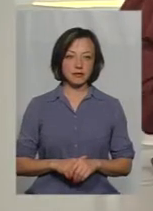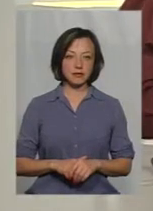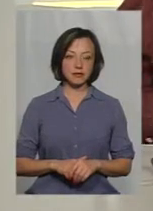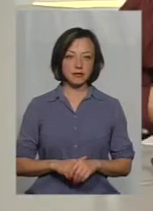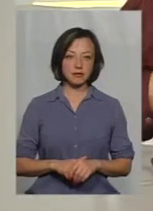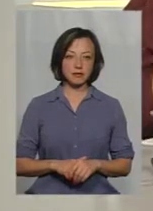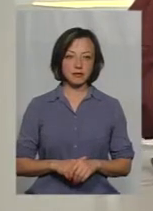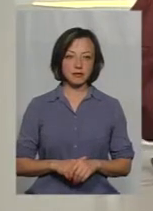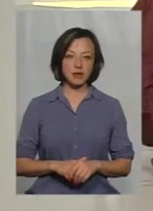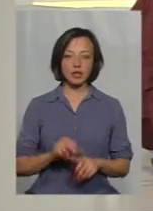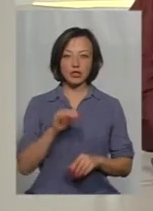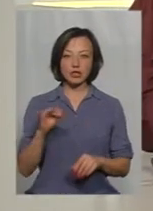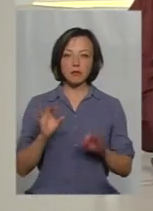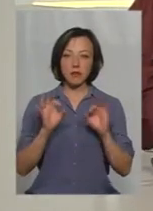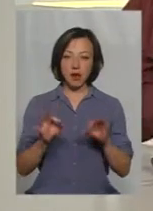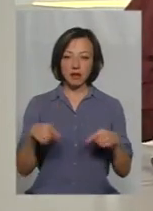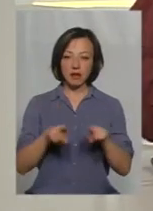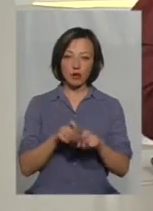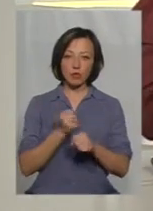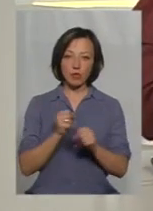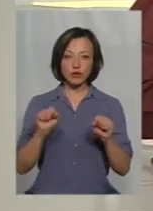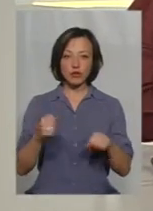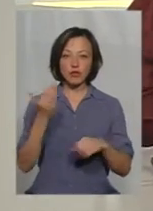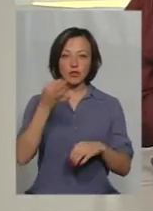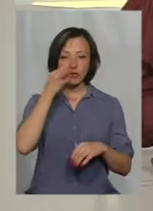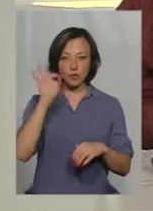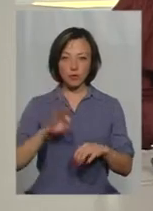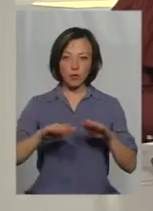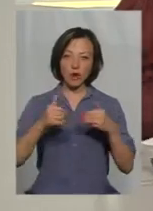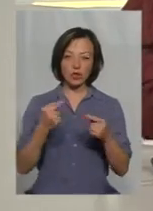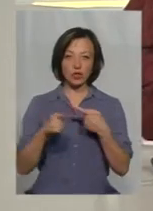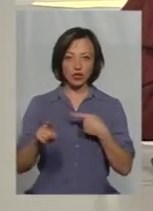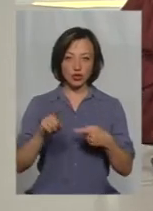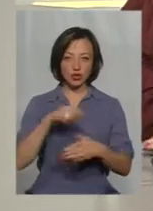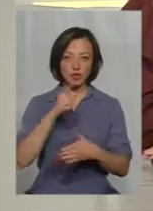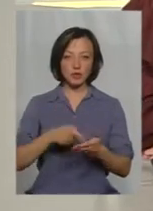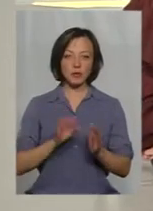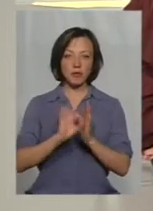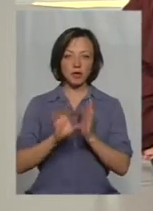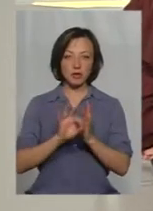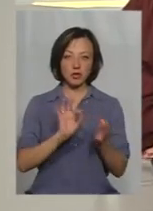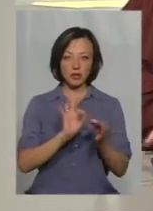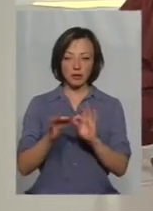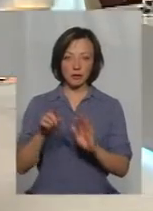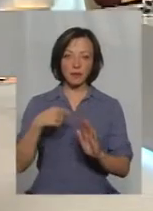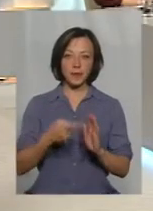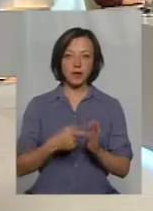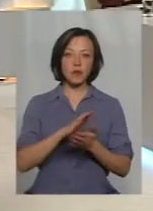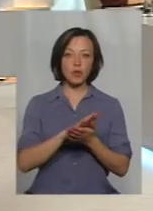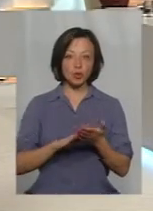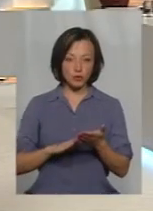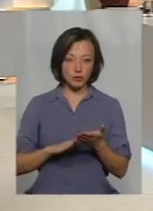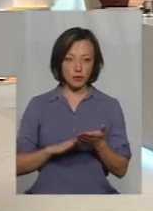Пані Светлановичі, правильно йти таким шляхом? Чи можливо ви з досвіду порадите якийсь інший і підкажете деталі? Так от продовжу.